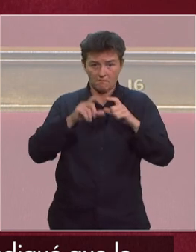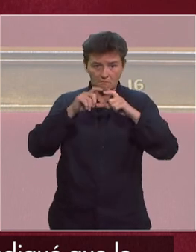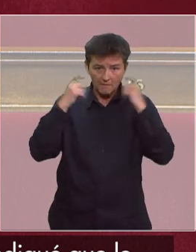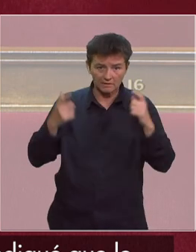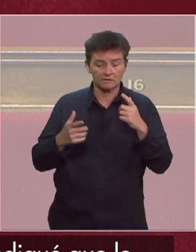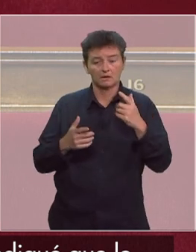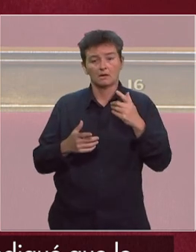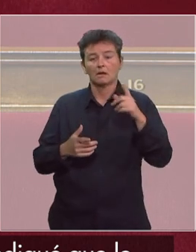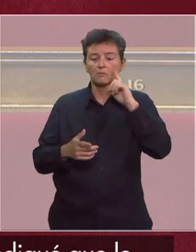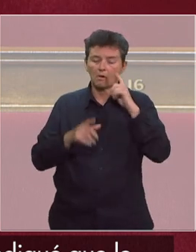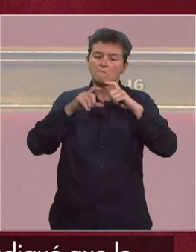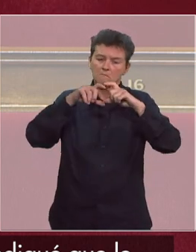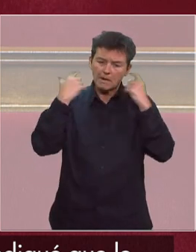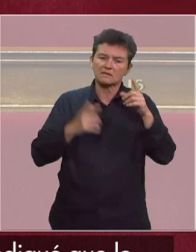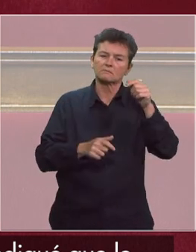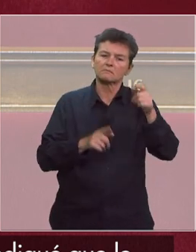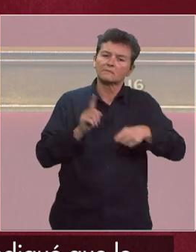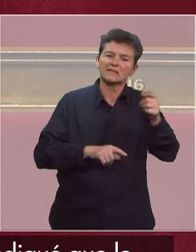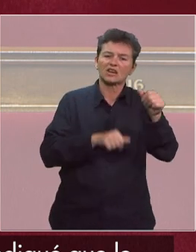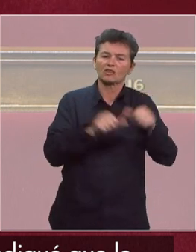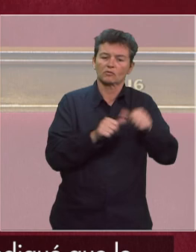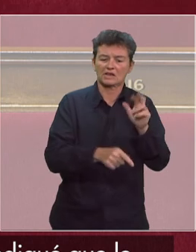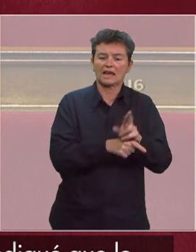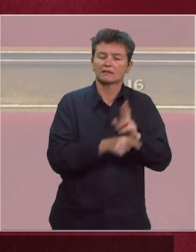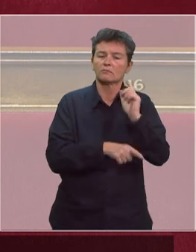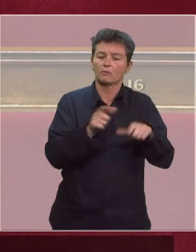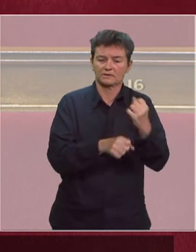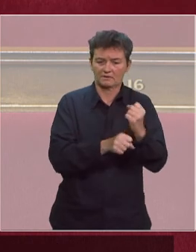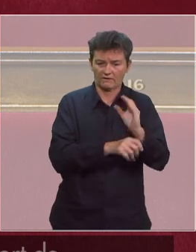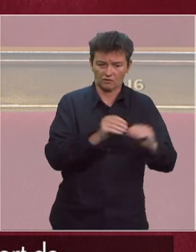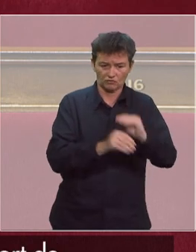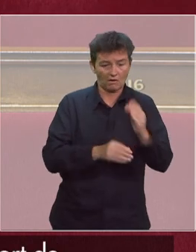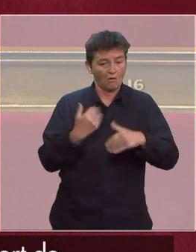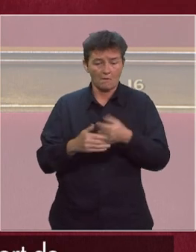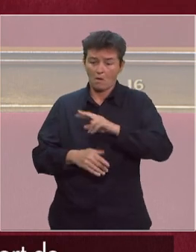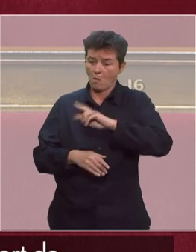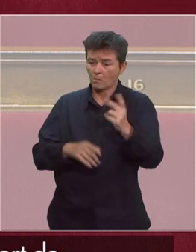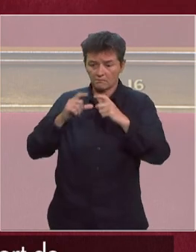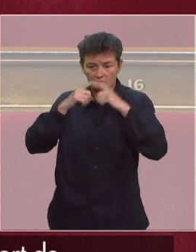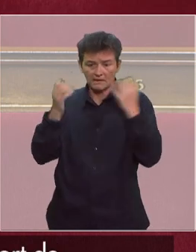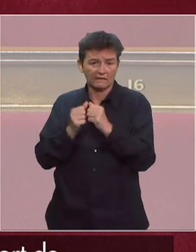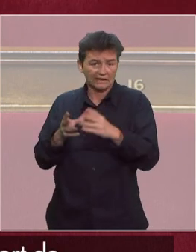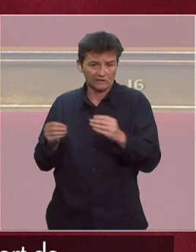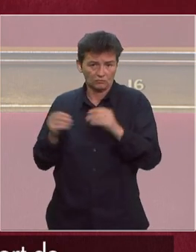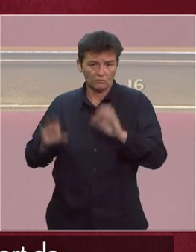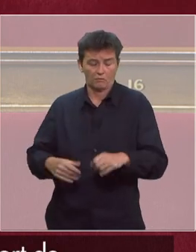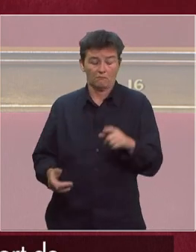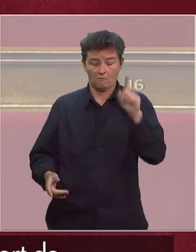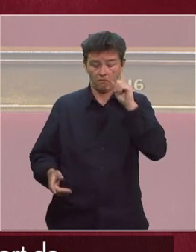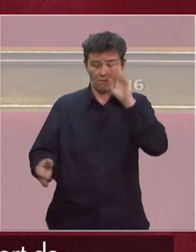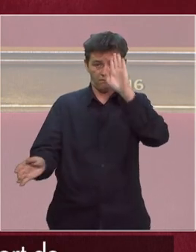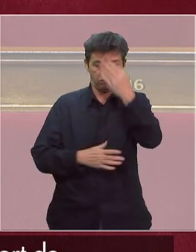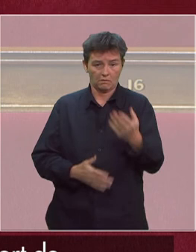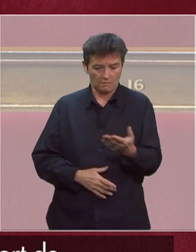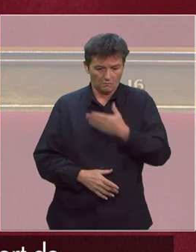masques chirurgicaux étant réservés, et c'est bien normal, aux personnels soignants. Ce revirement nous interroge. Pourquoi ne pas avoir